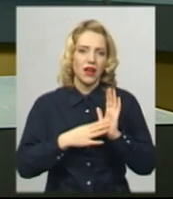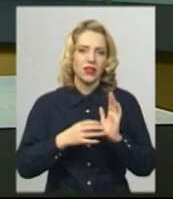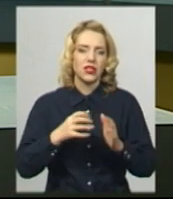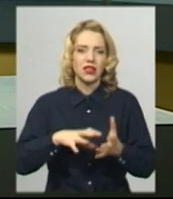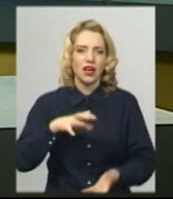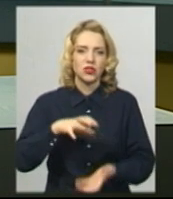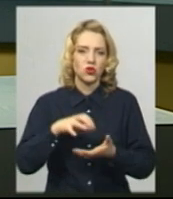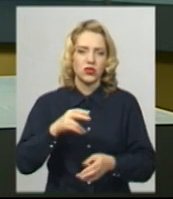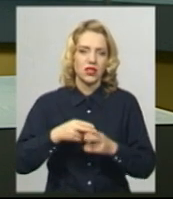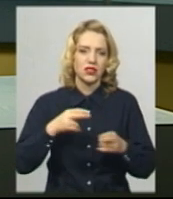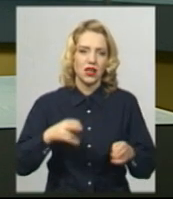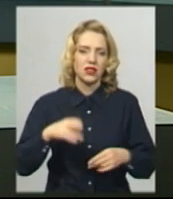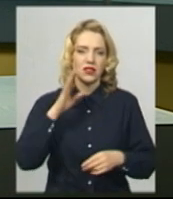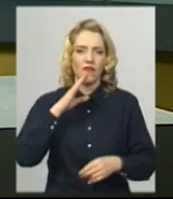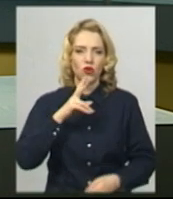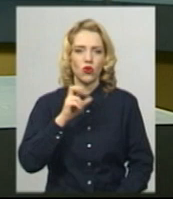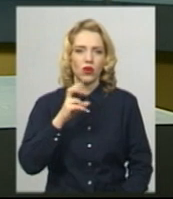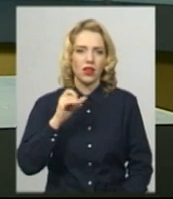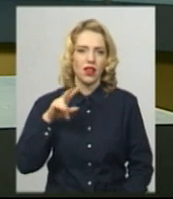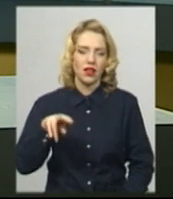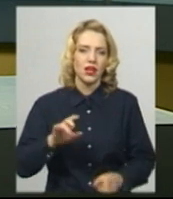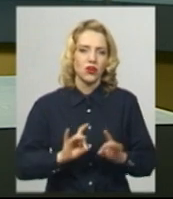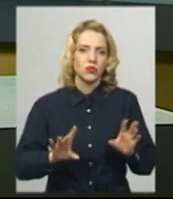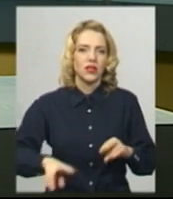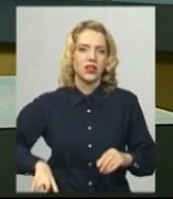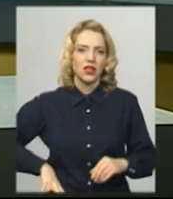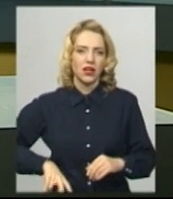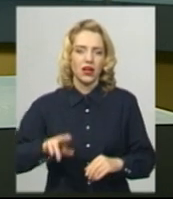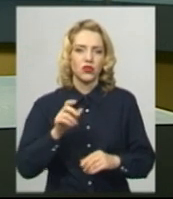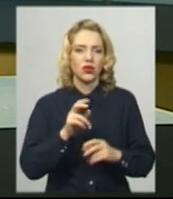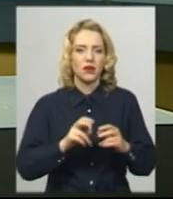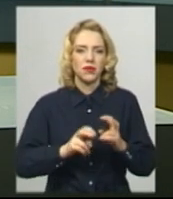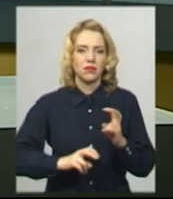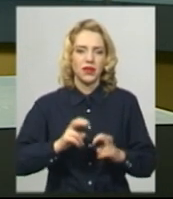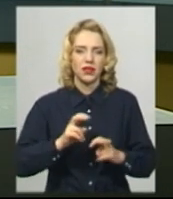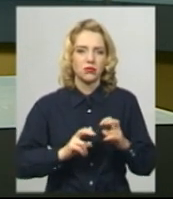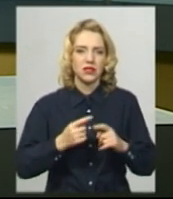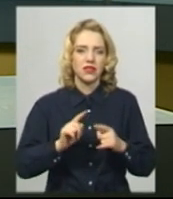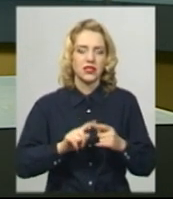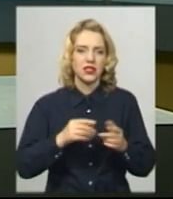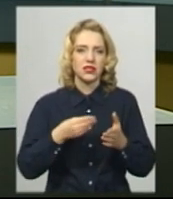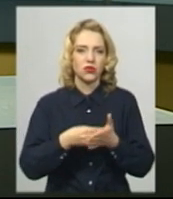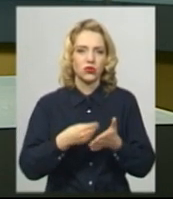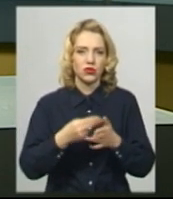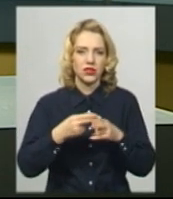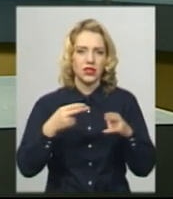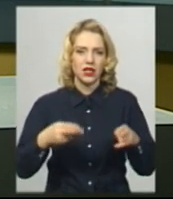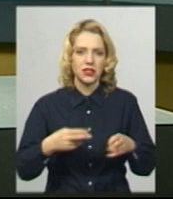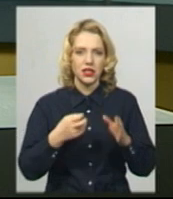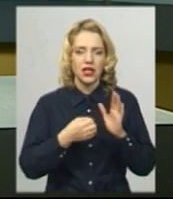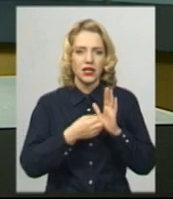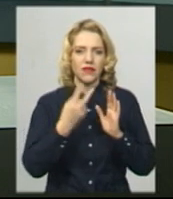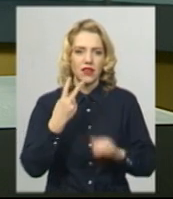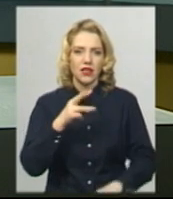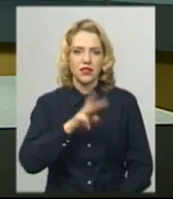комунального підприємства «Хмельницькводоканал», розповідає директор підприємства Віталій Кавун. Коштувала станція знезараження майже 12